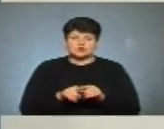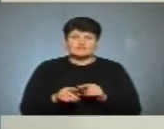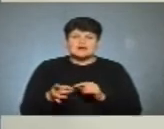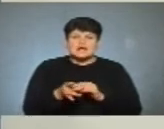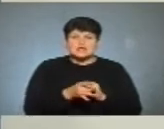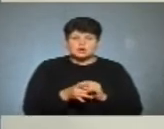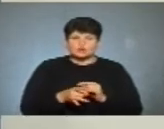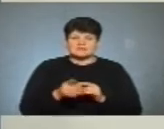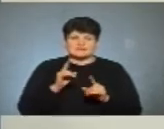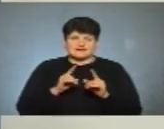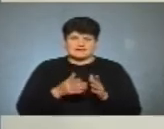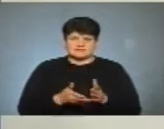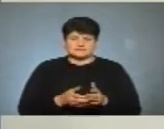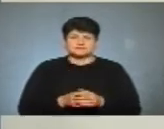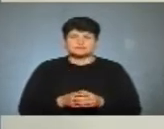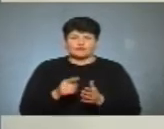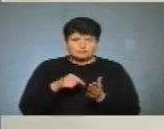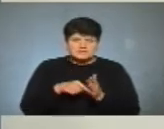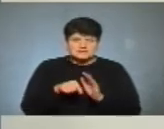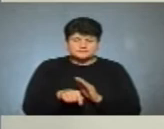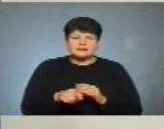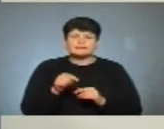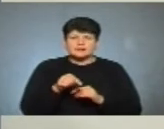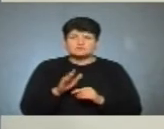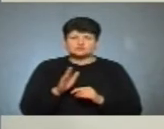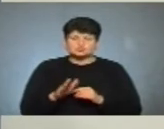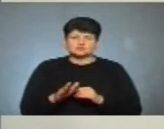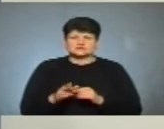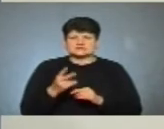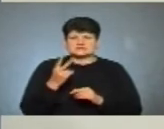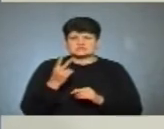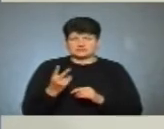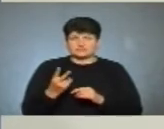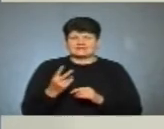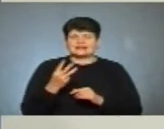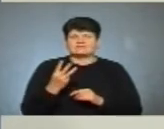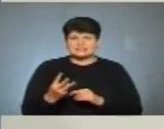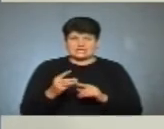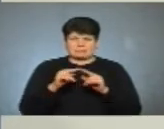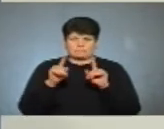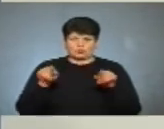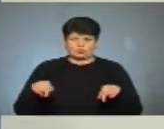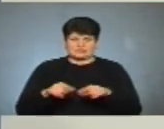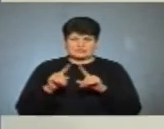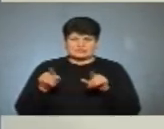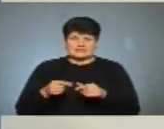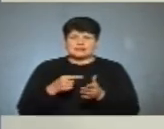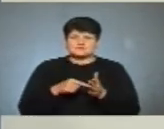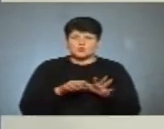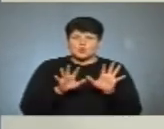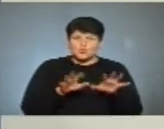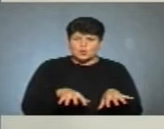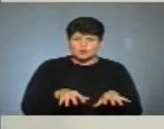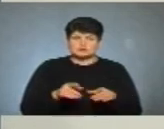районних умістів рад. Тому, відповідно, там буде, скажімо так, два, навіть три бюлетені, тому що це на міського голову,